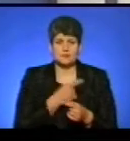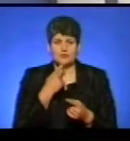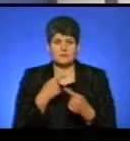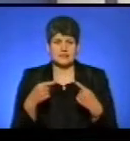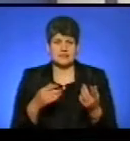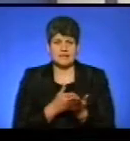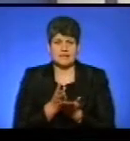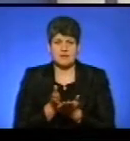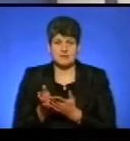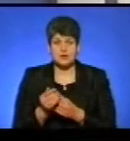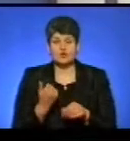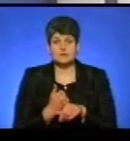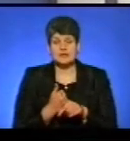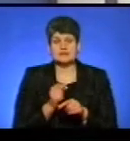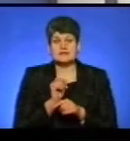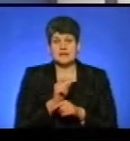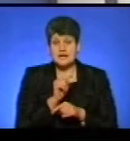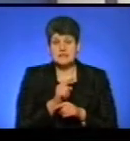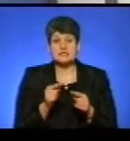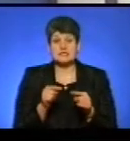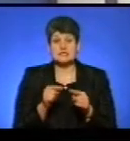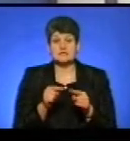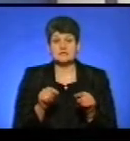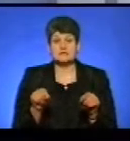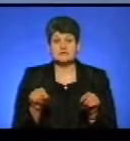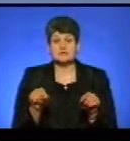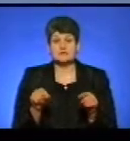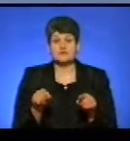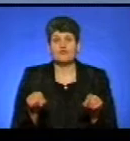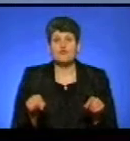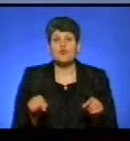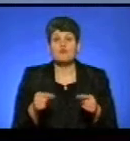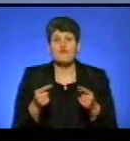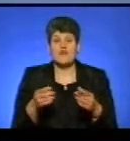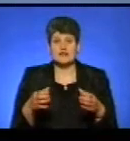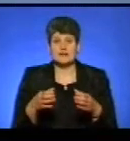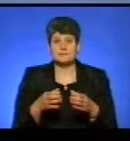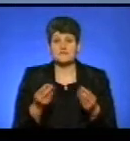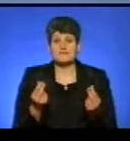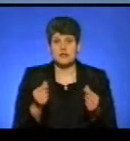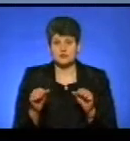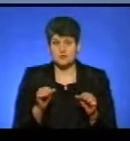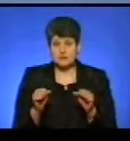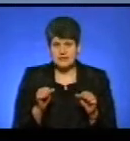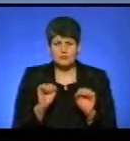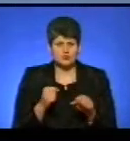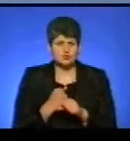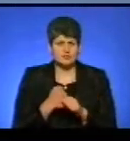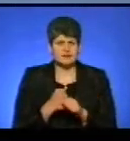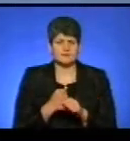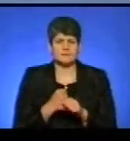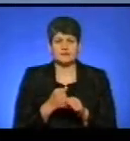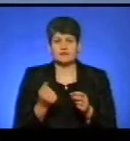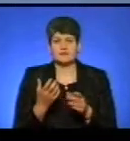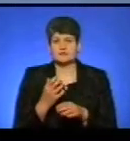напрямки. Основна їхня задача – це сформувати управління фінансове, яке може робити різного роду кошти. Це